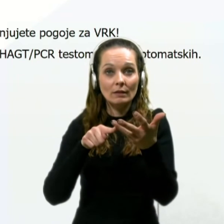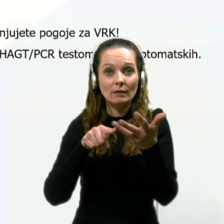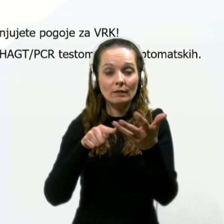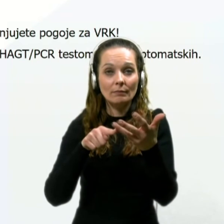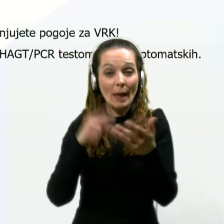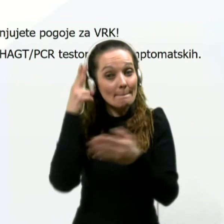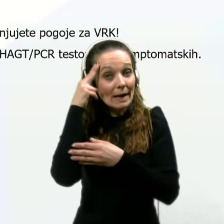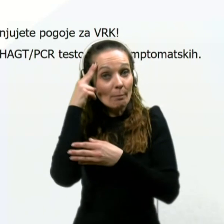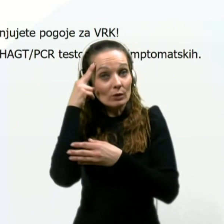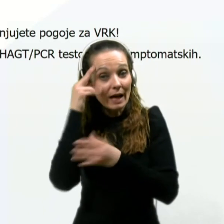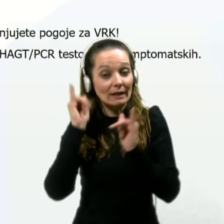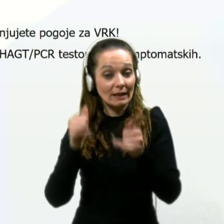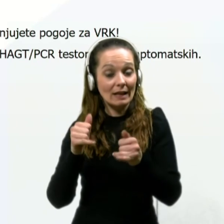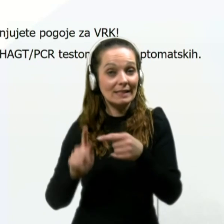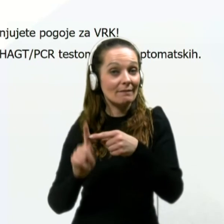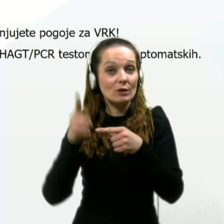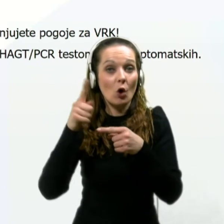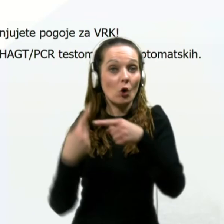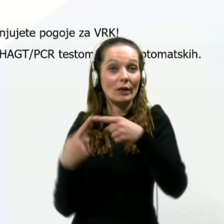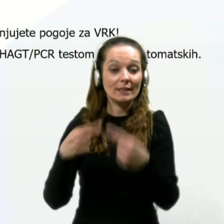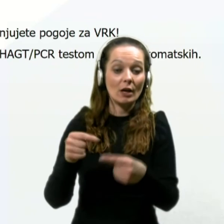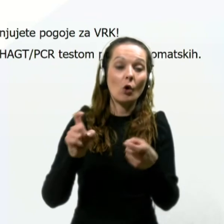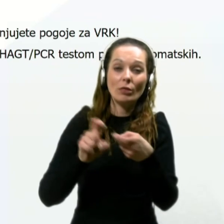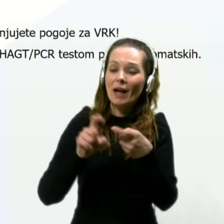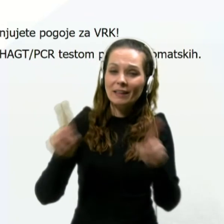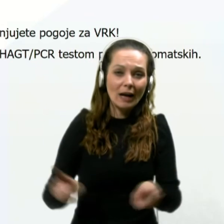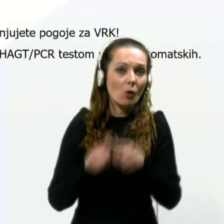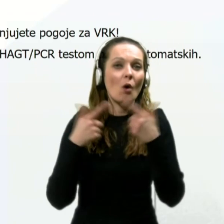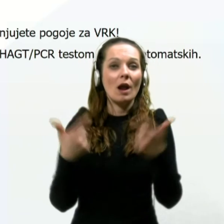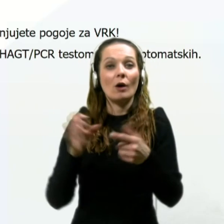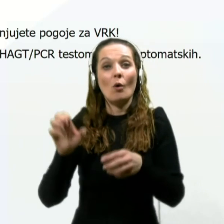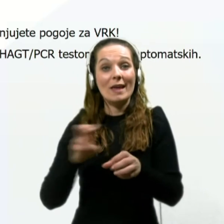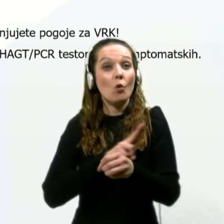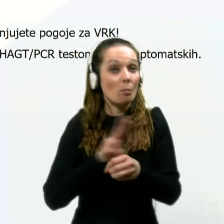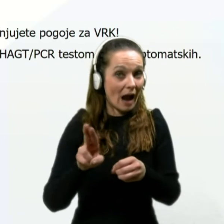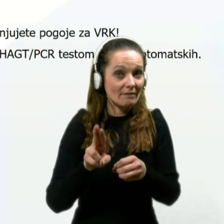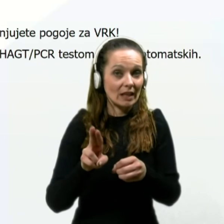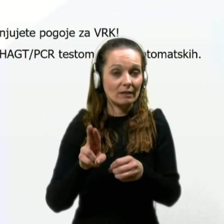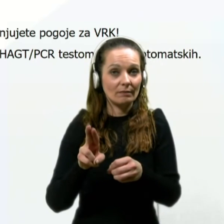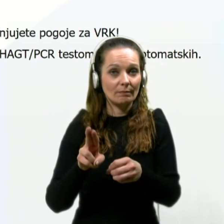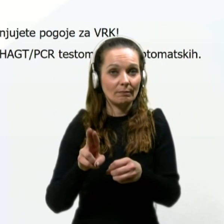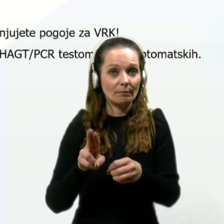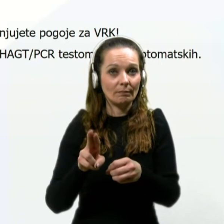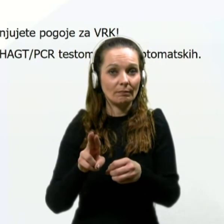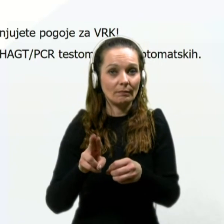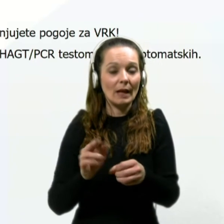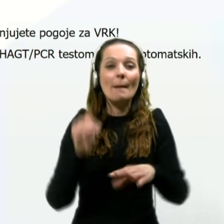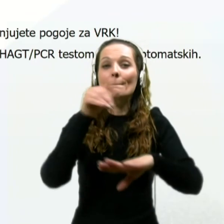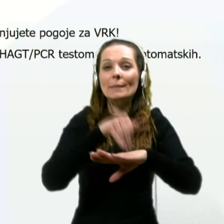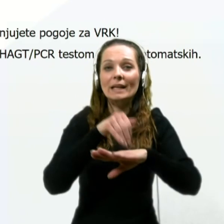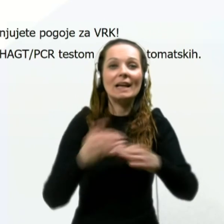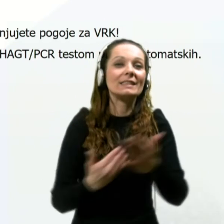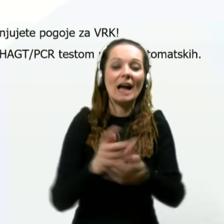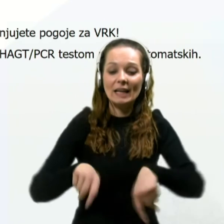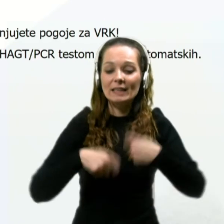prepoznate, da ste visoko rizični kontakt, se takoj lahko na Evpravi priglasite na